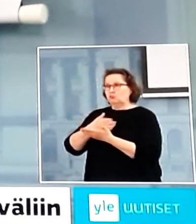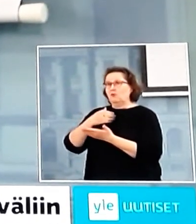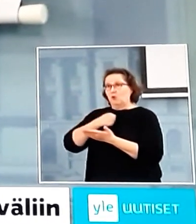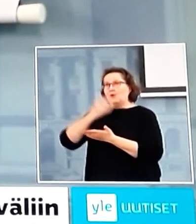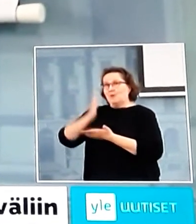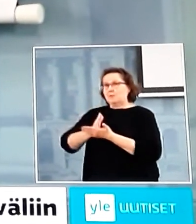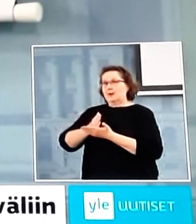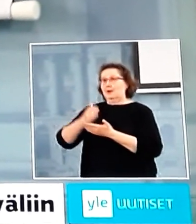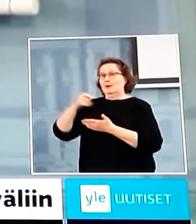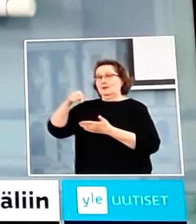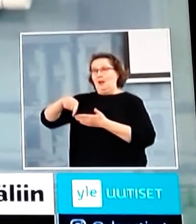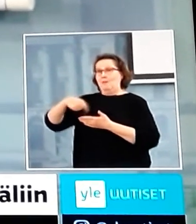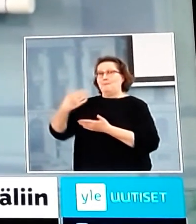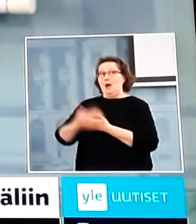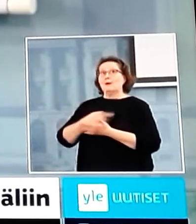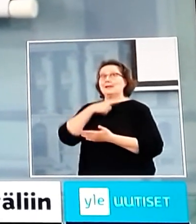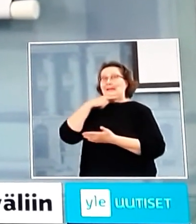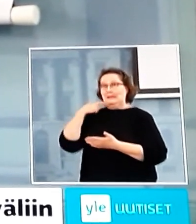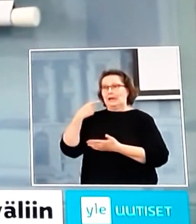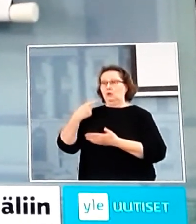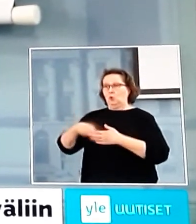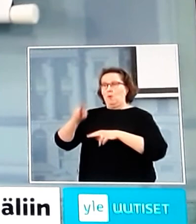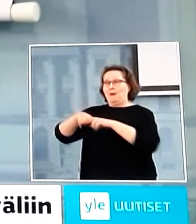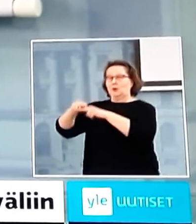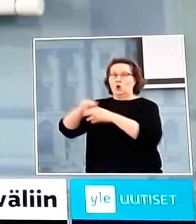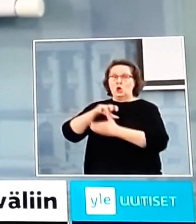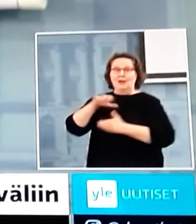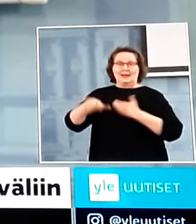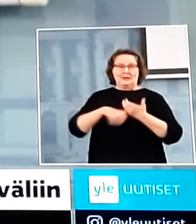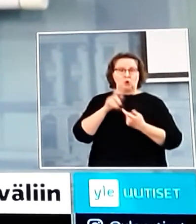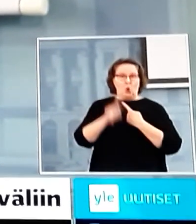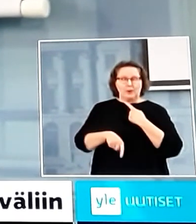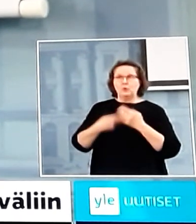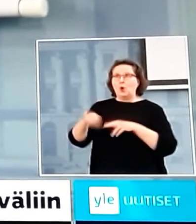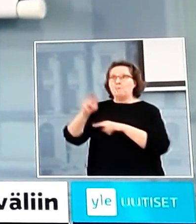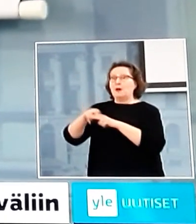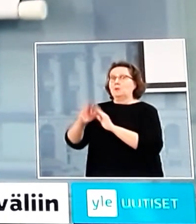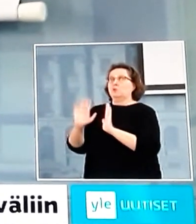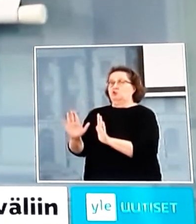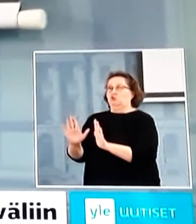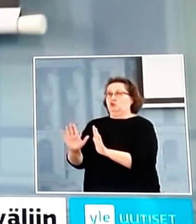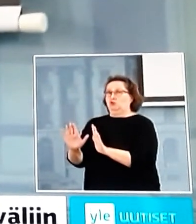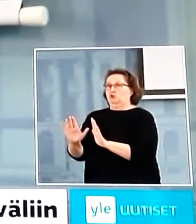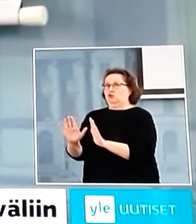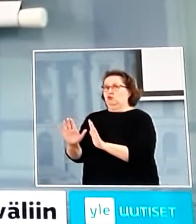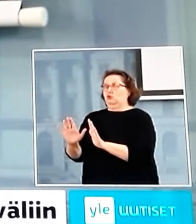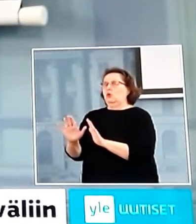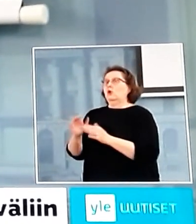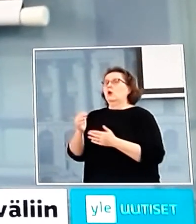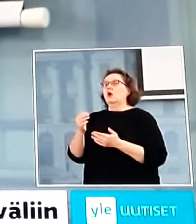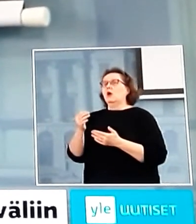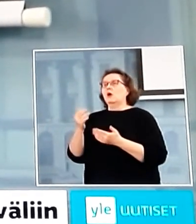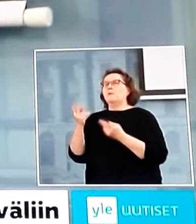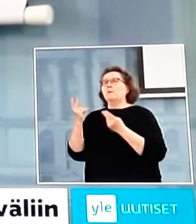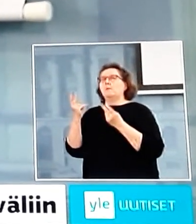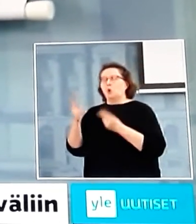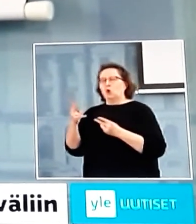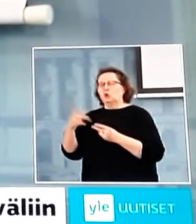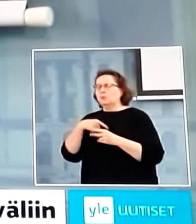on työpaikkoja. Tämän kriisin jälkeenkin me olemme myös kiinnittäneet huomiota siihen, että